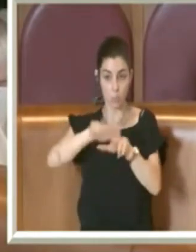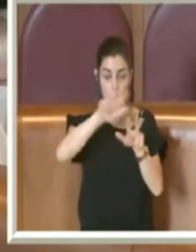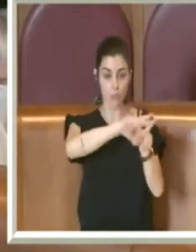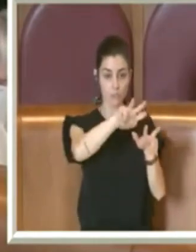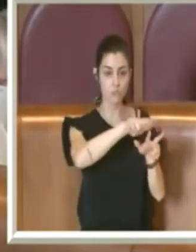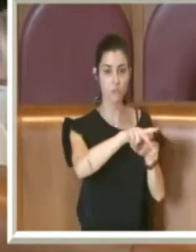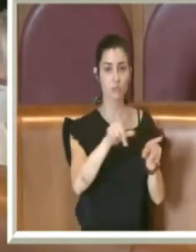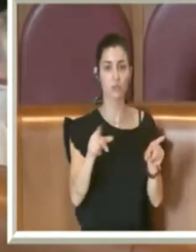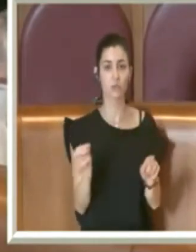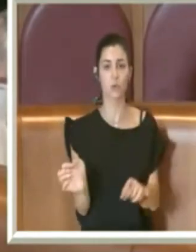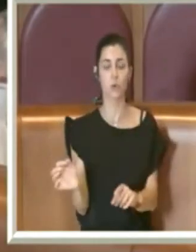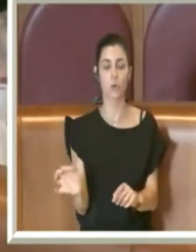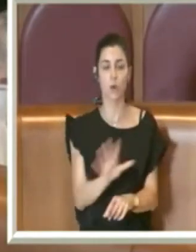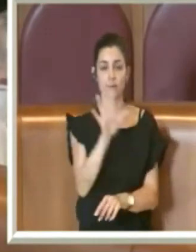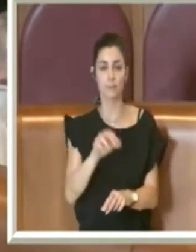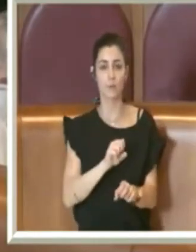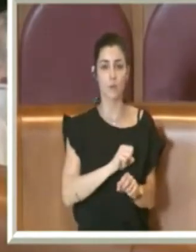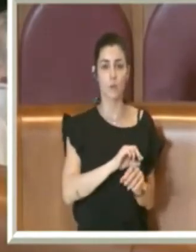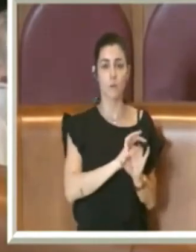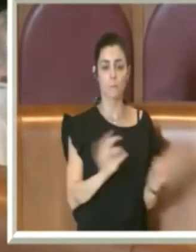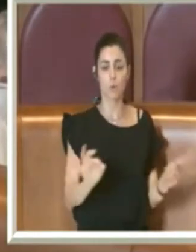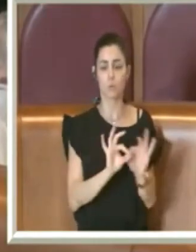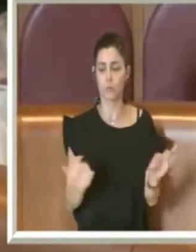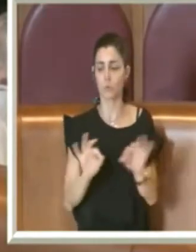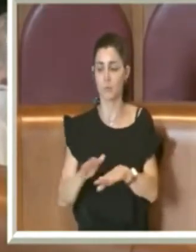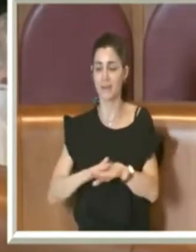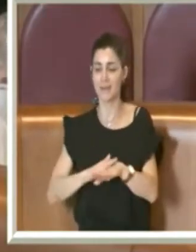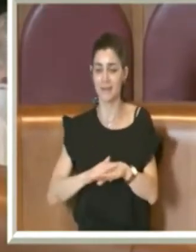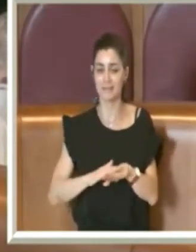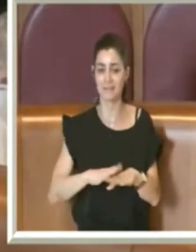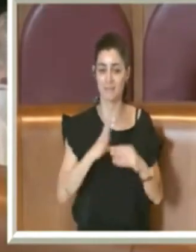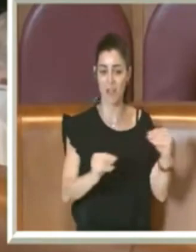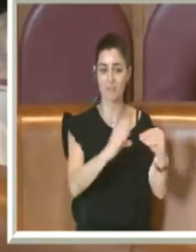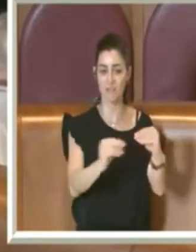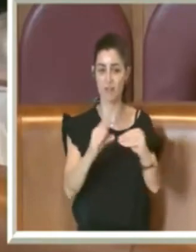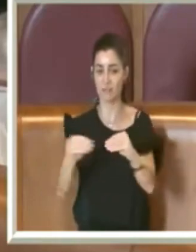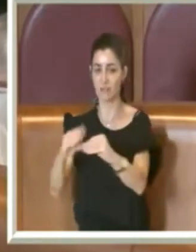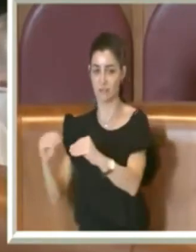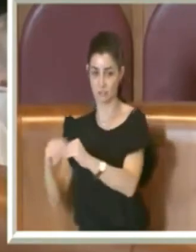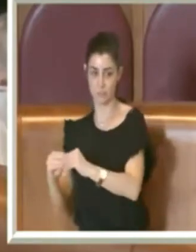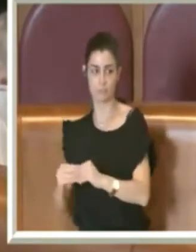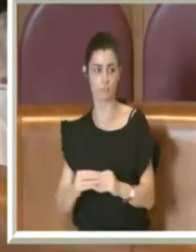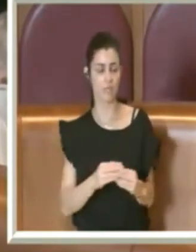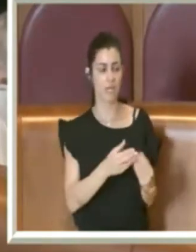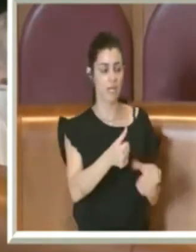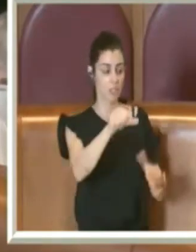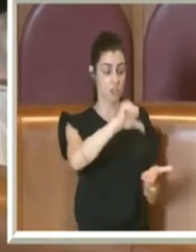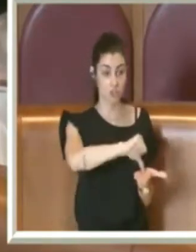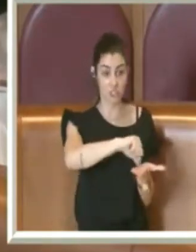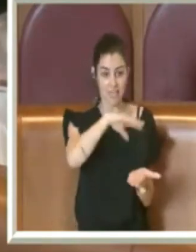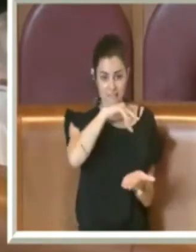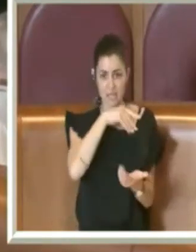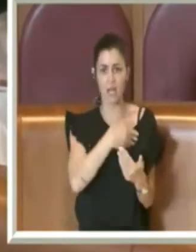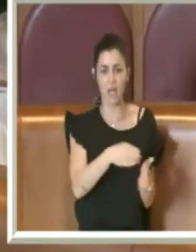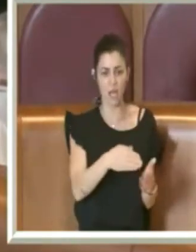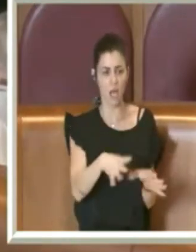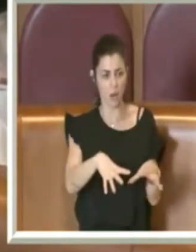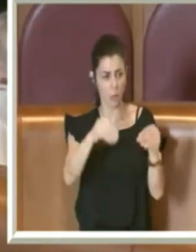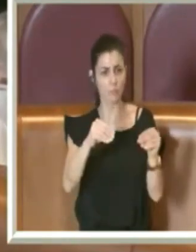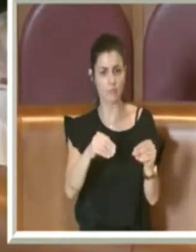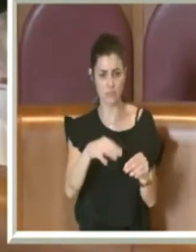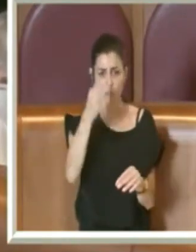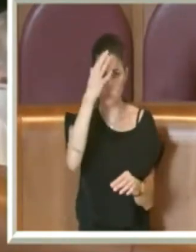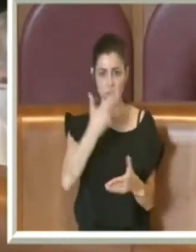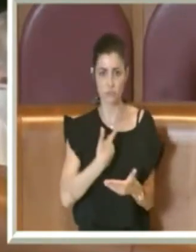stanno predisponendo le manutenzioni e molti dei centri anziani stanno aprendo. È chiaro che alcuni di